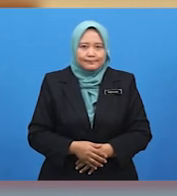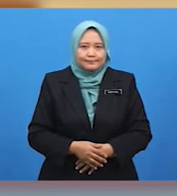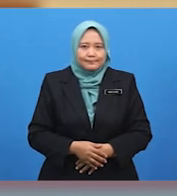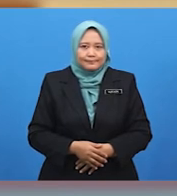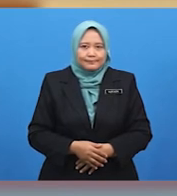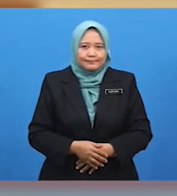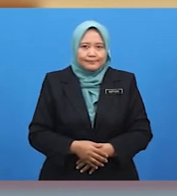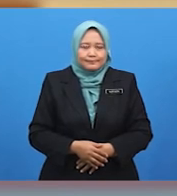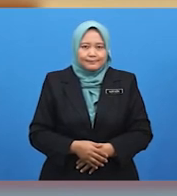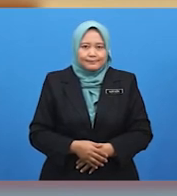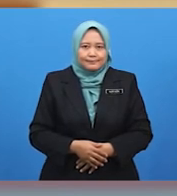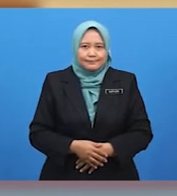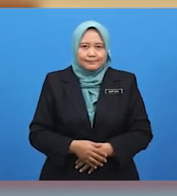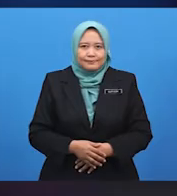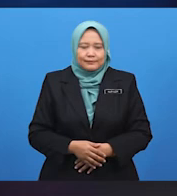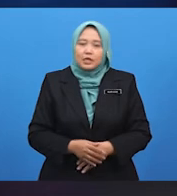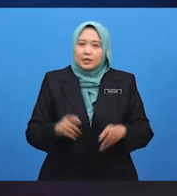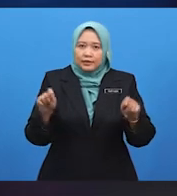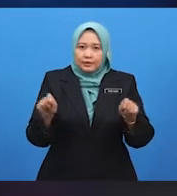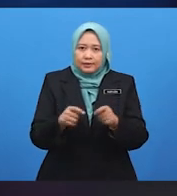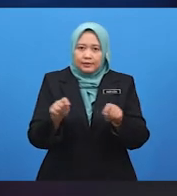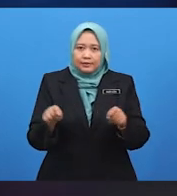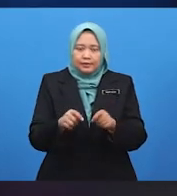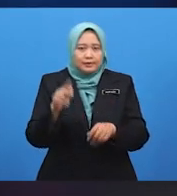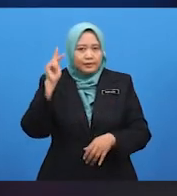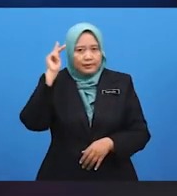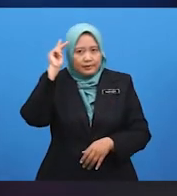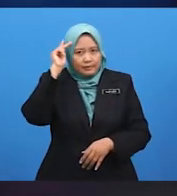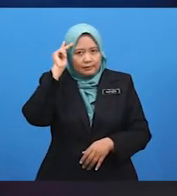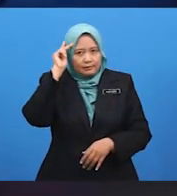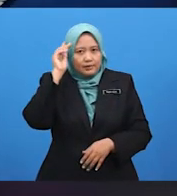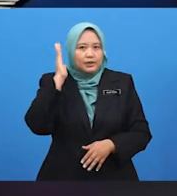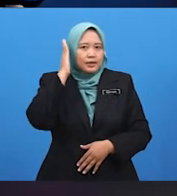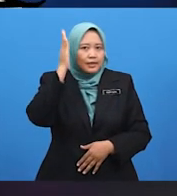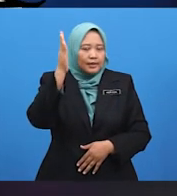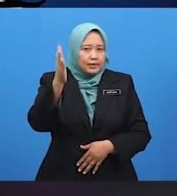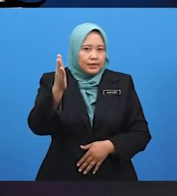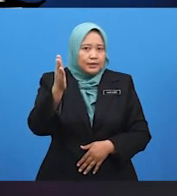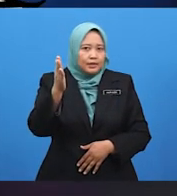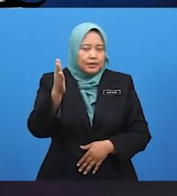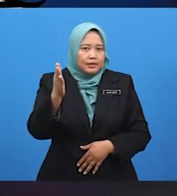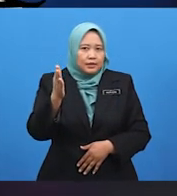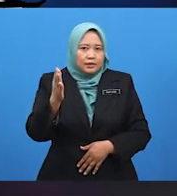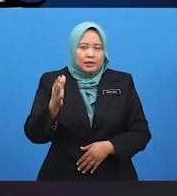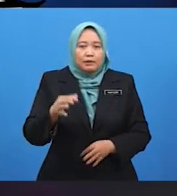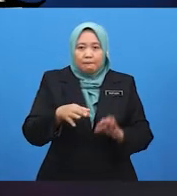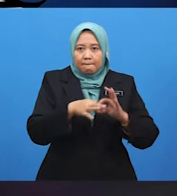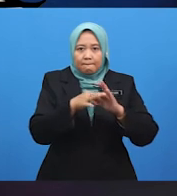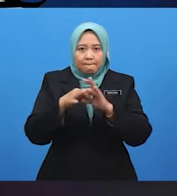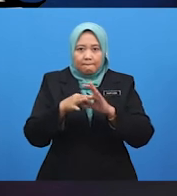Silakan, Kumki. Tindakan Kamal tadi akan memupuk perpaduan dan